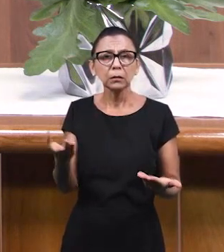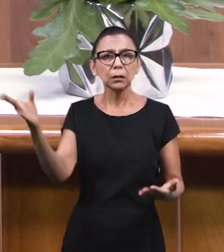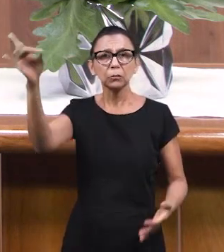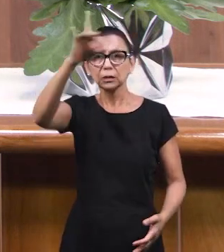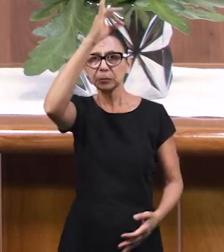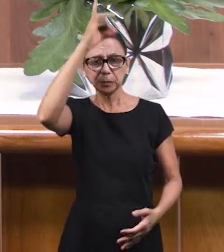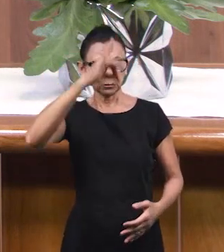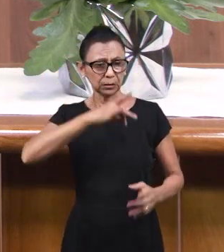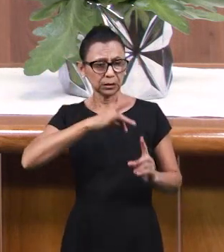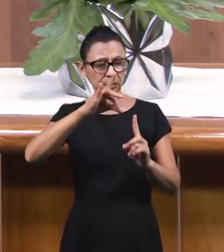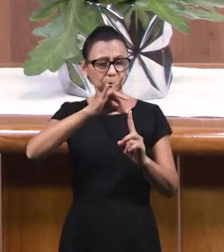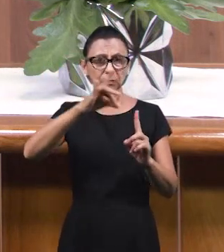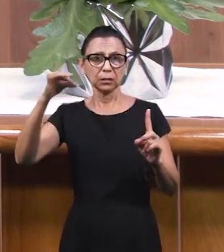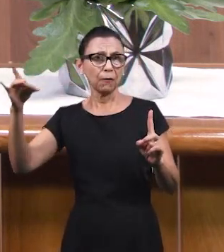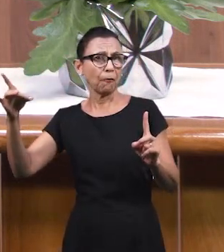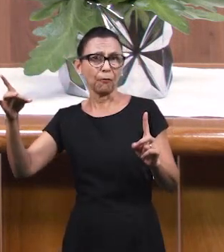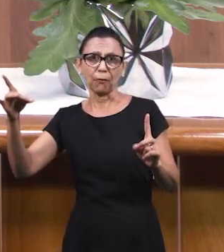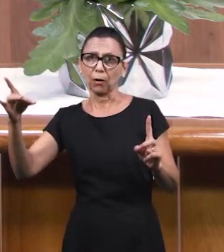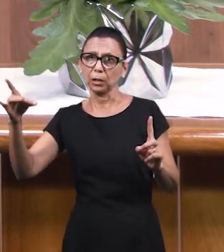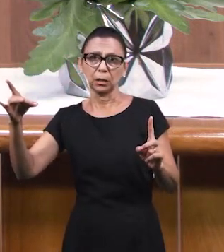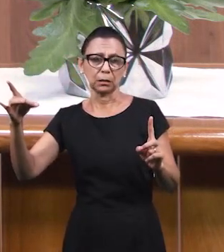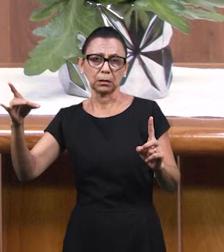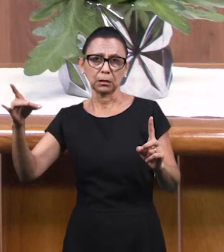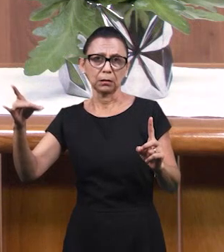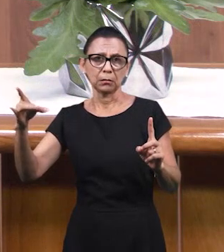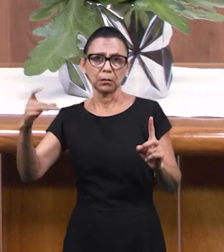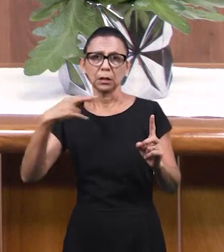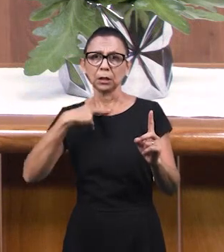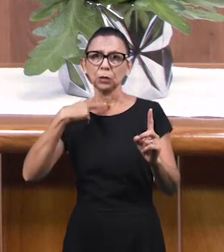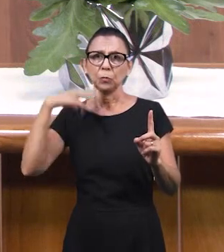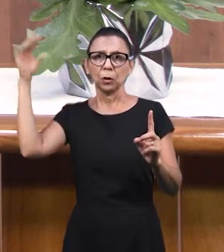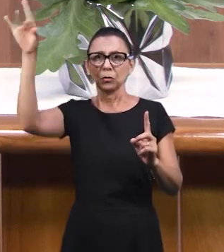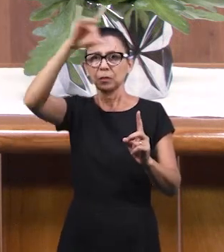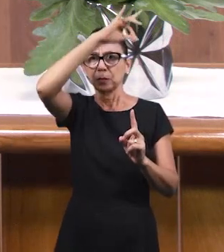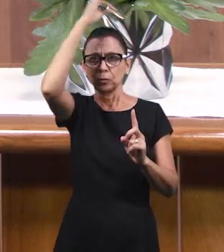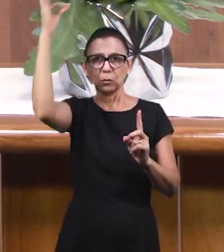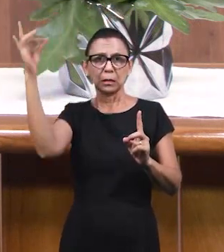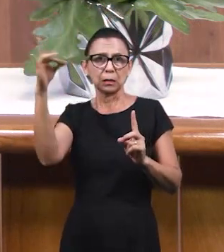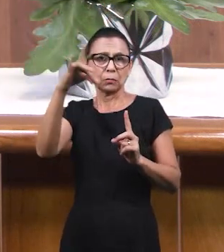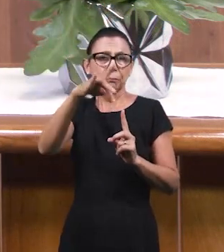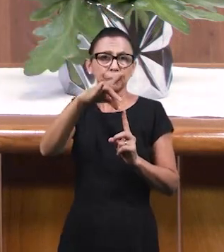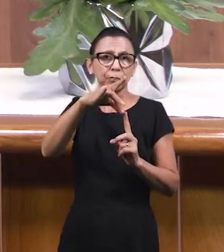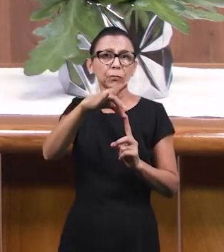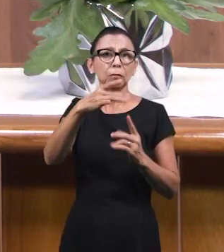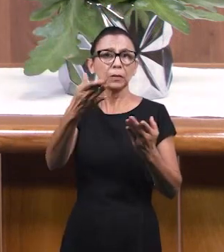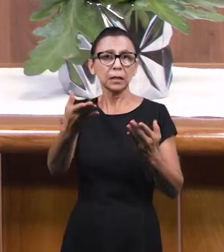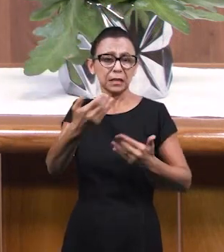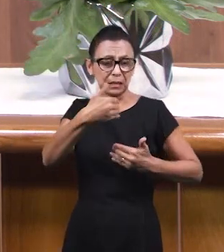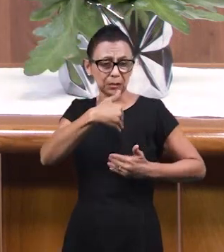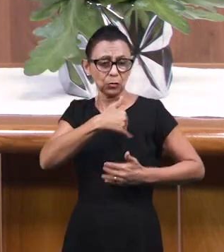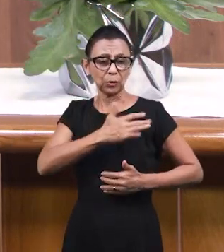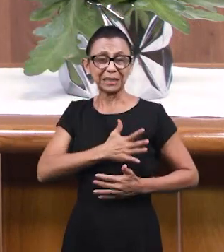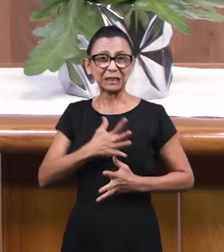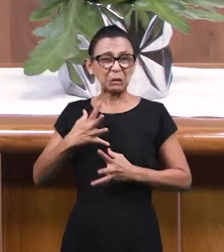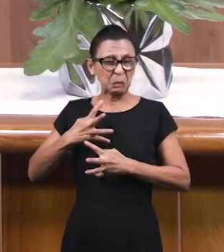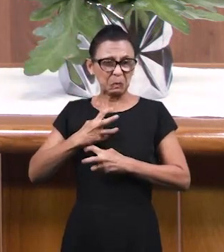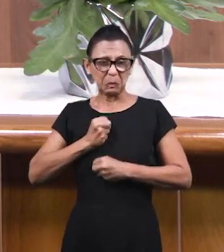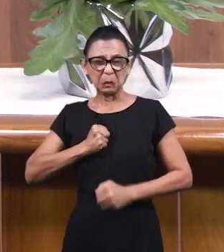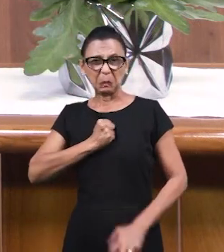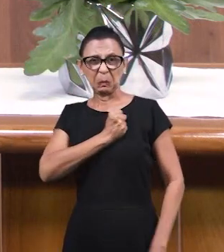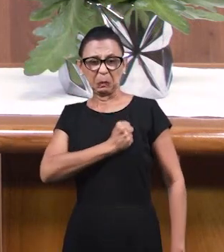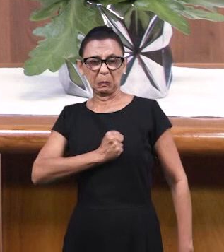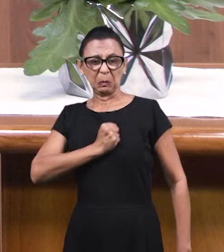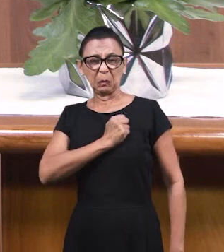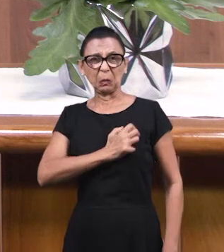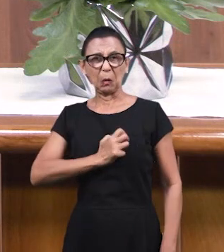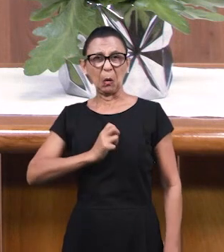Потому что Дух Святой не будет обитать в жизни, наполненной мусором, грязью. И человек не